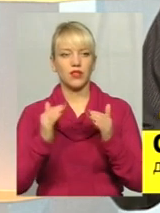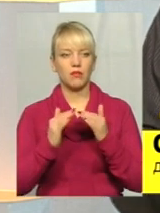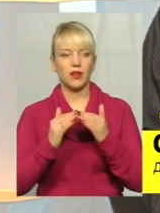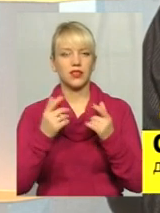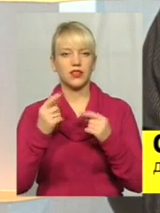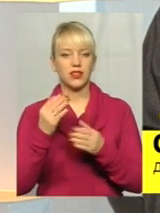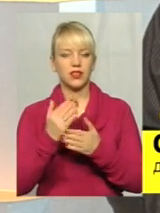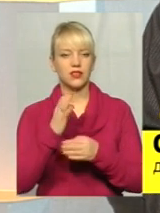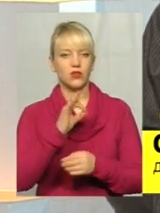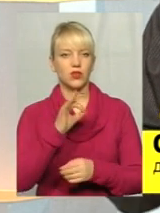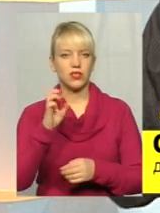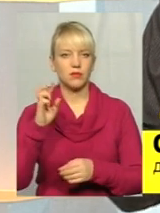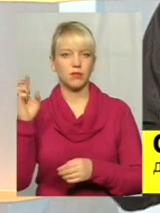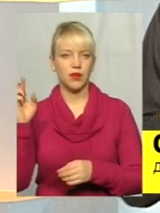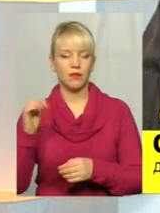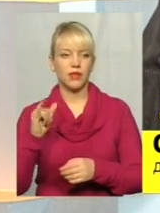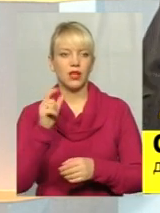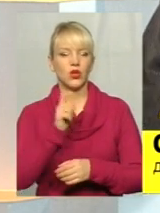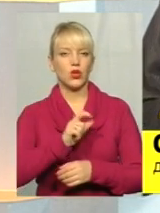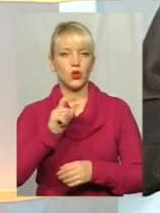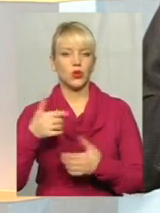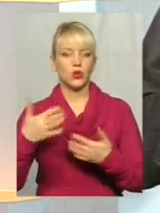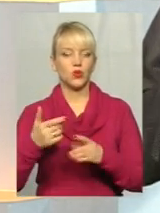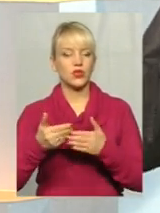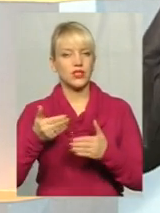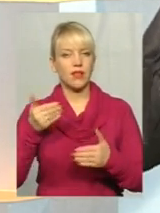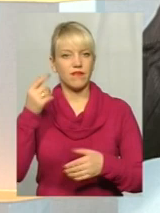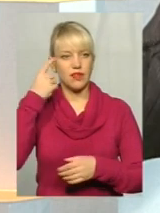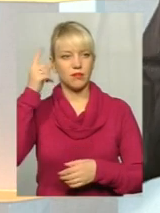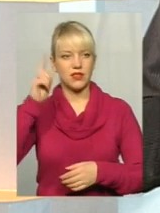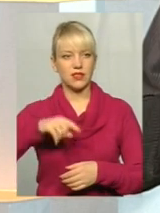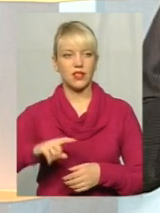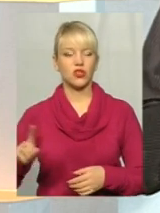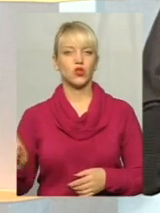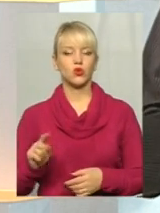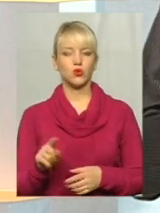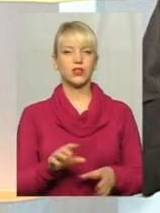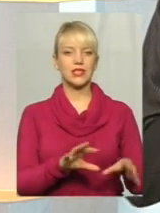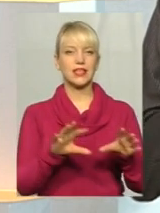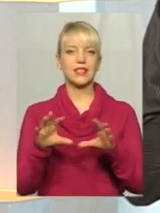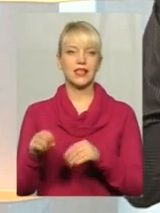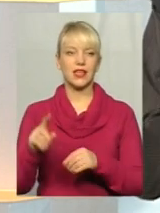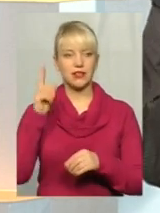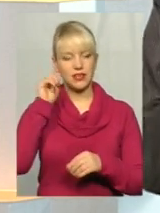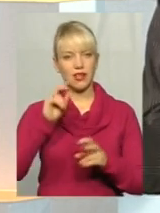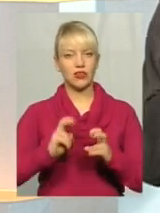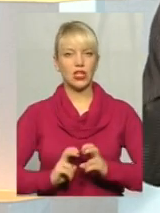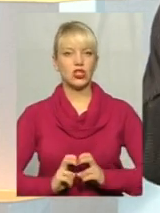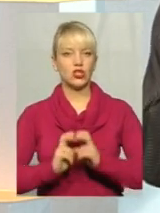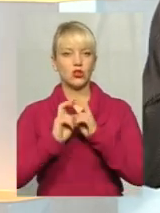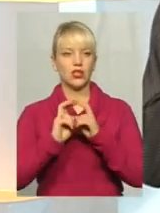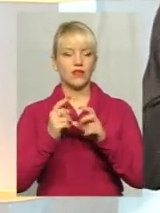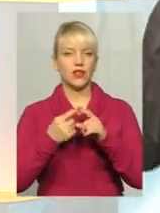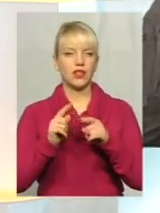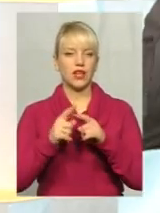ОСББ, і люди вже завідомо знають, що туди заселяються, і знають, що ліфт – це одна з